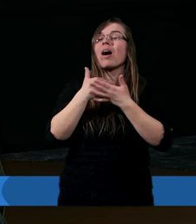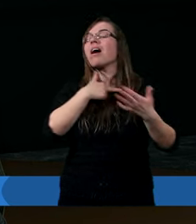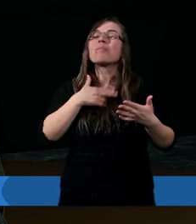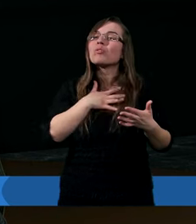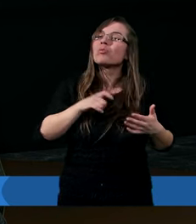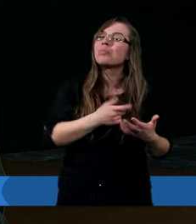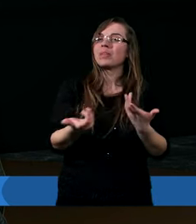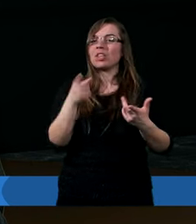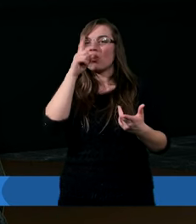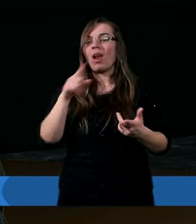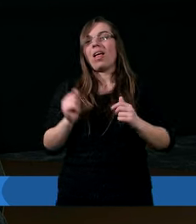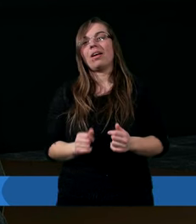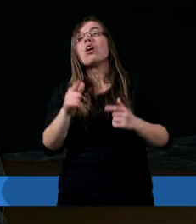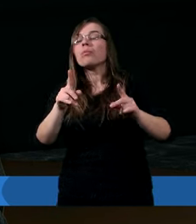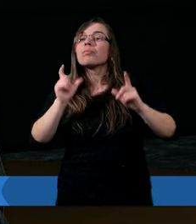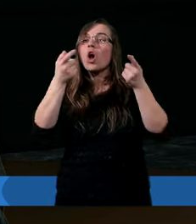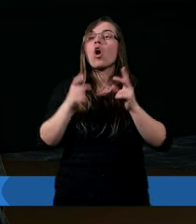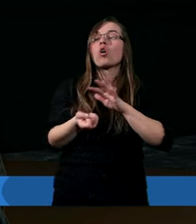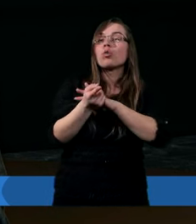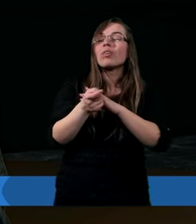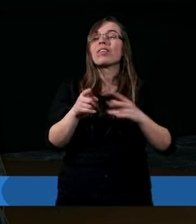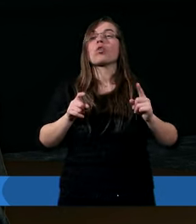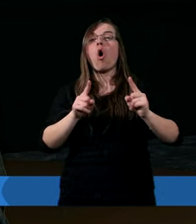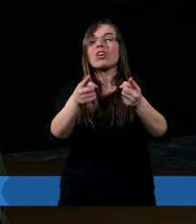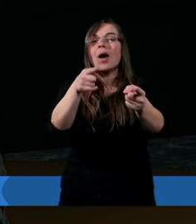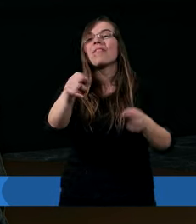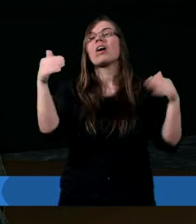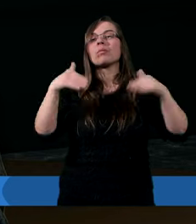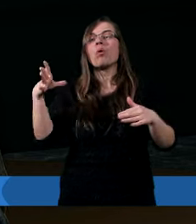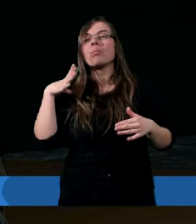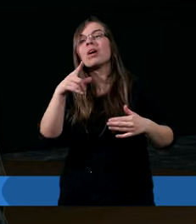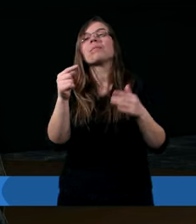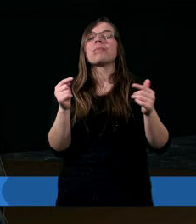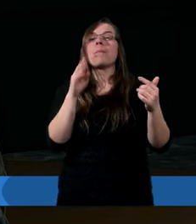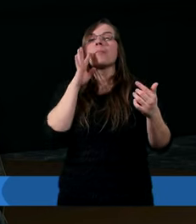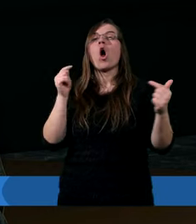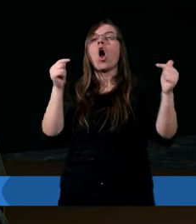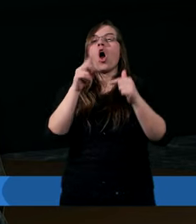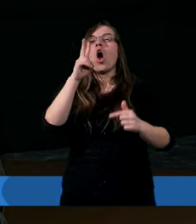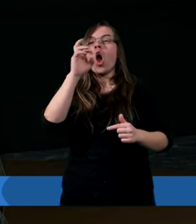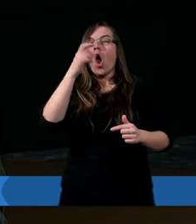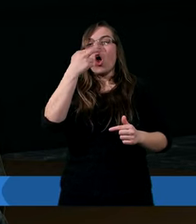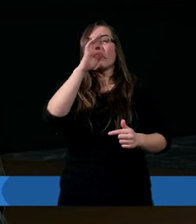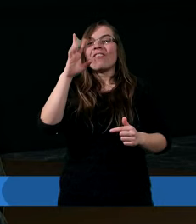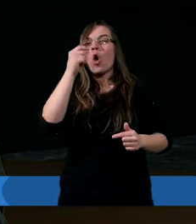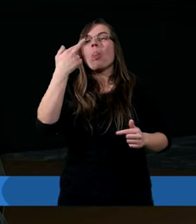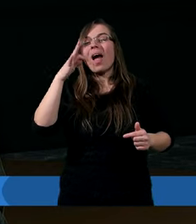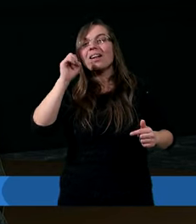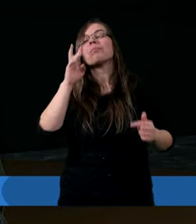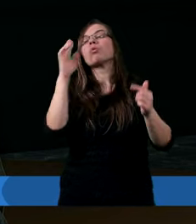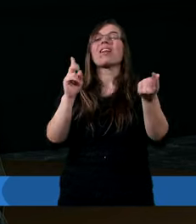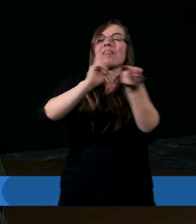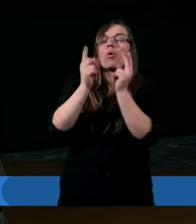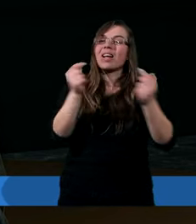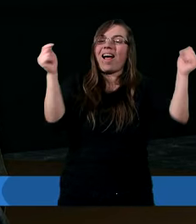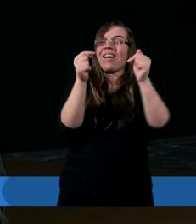Kolejną ilustracją oddziaływania może być konfrontacja, zobaczenie, co jest dobre i co jest złe i nauczenie